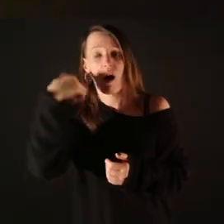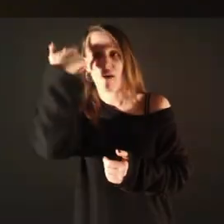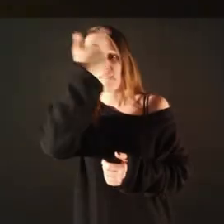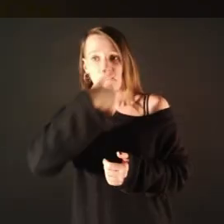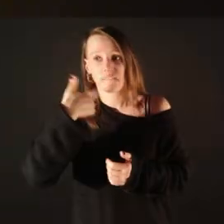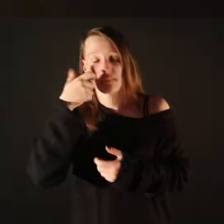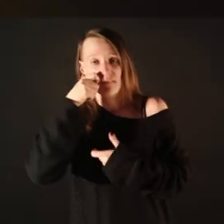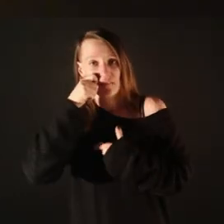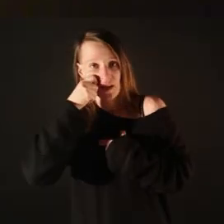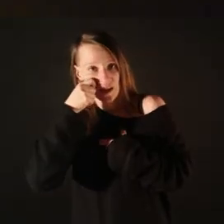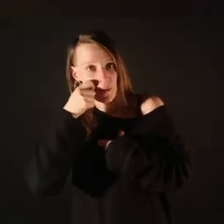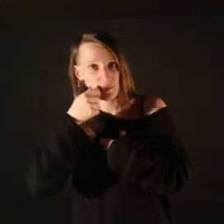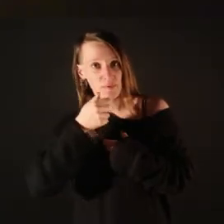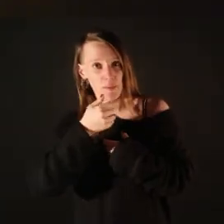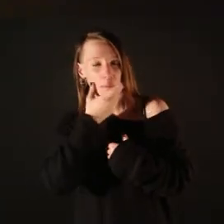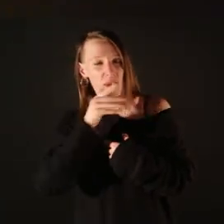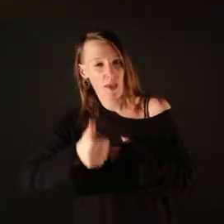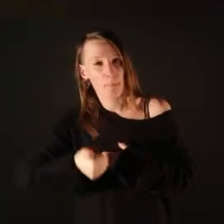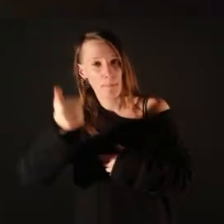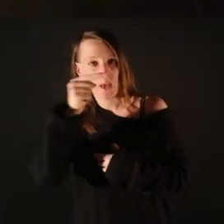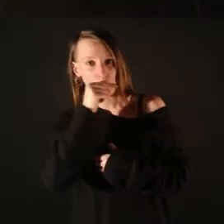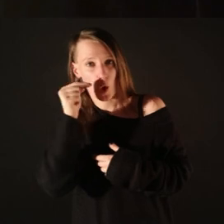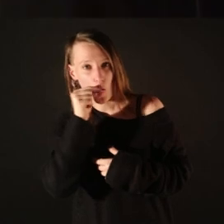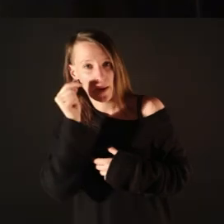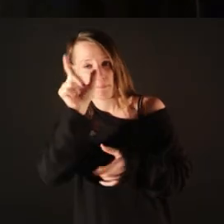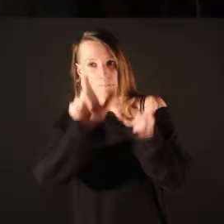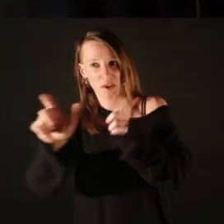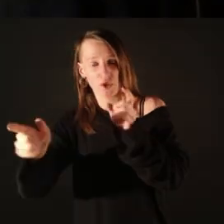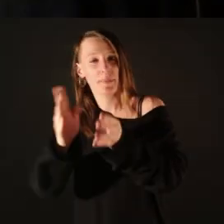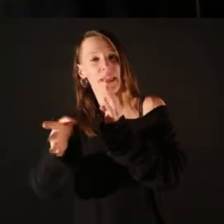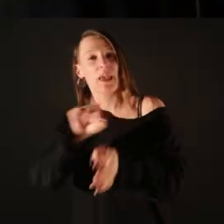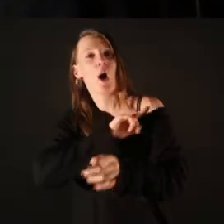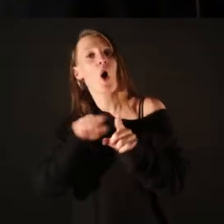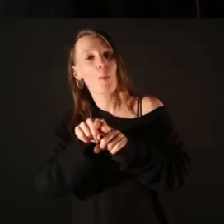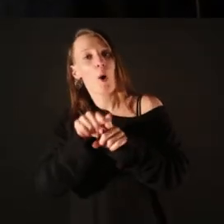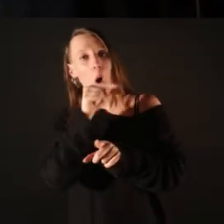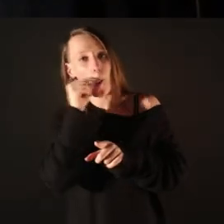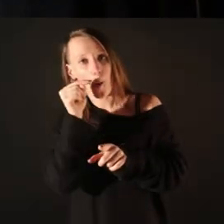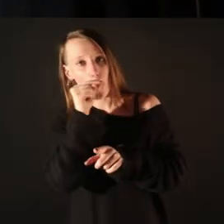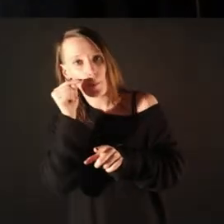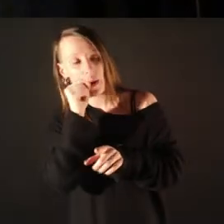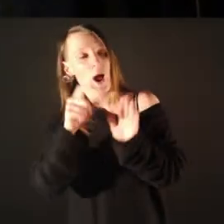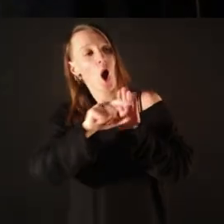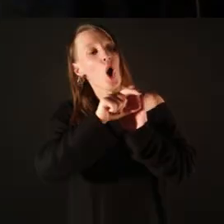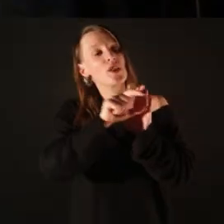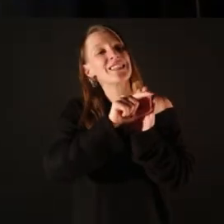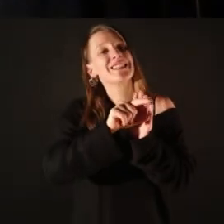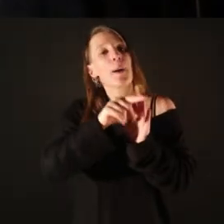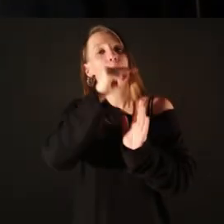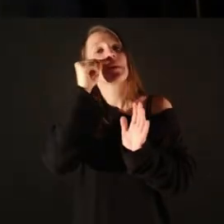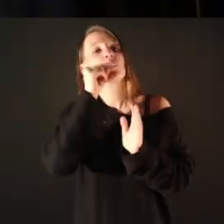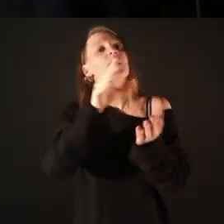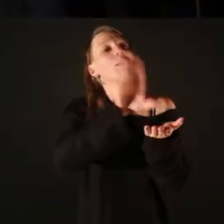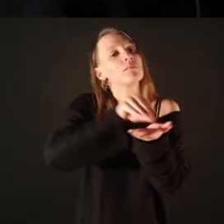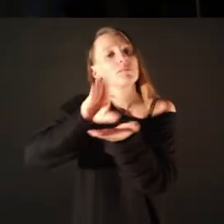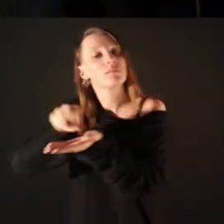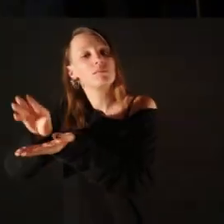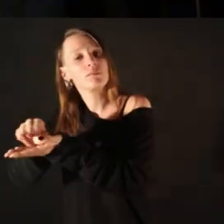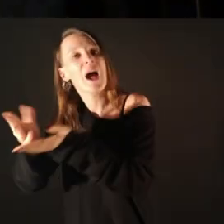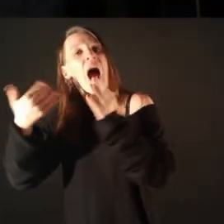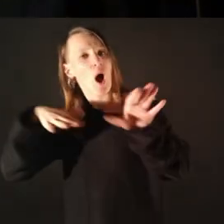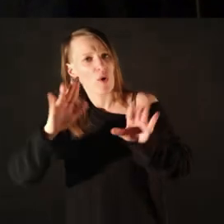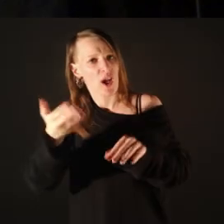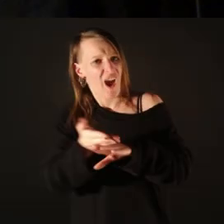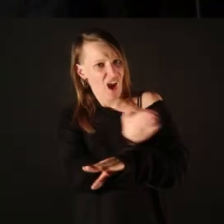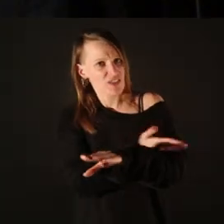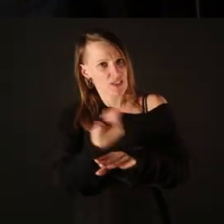cada cop tenir més una aparència masculina, a ser llegit més com a noi, a ser tractat com a tal, a agafar els codis de la masculinitat, per molt que